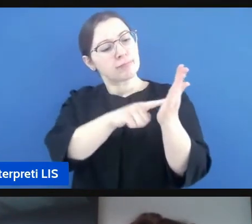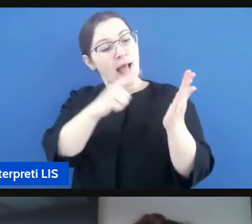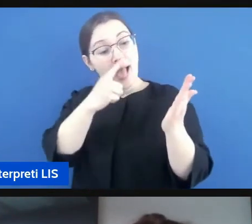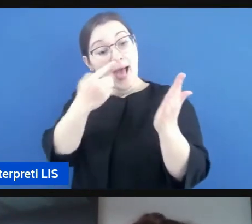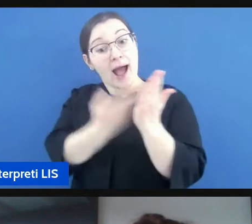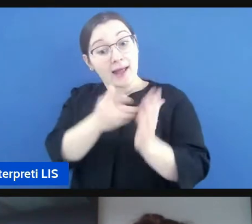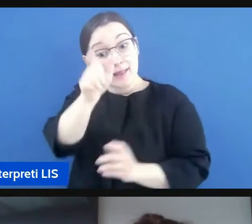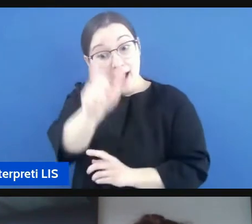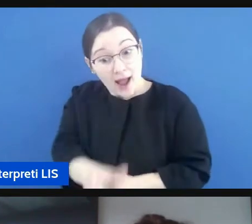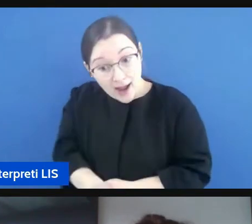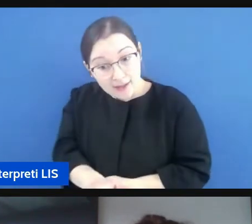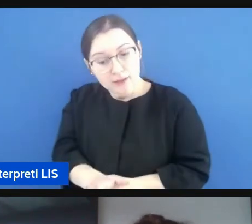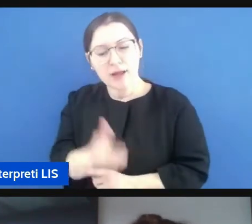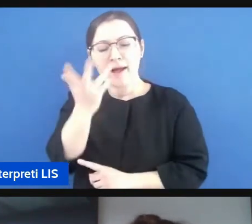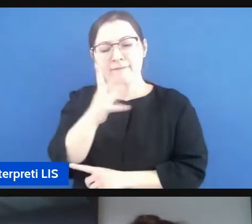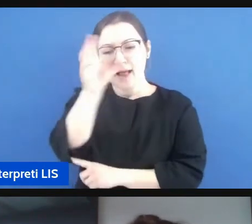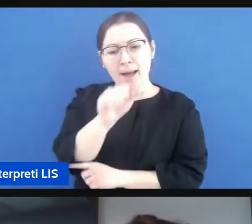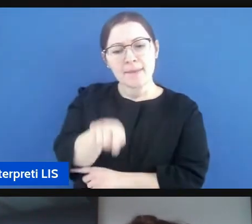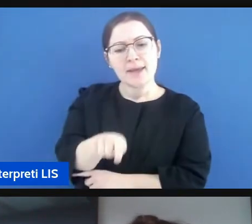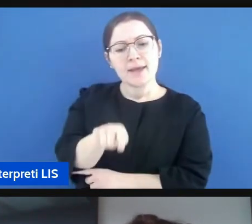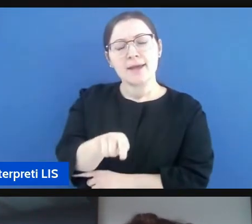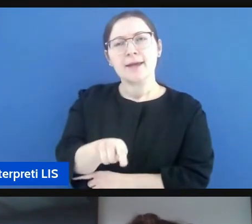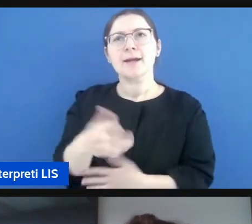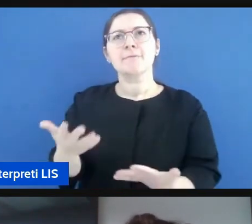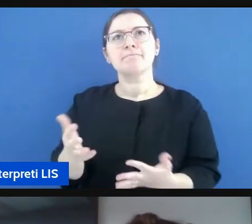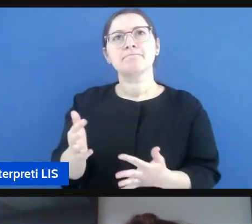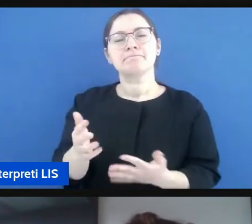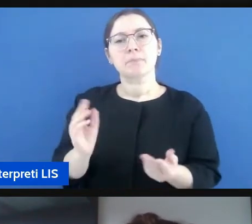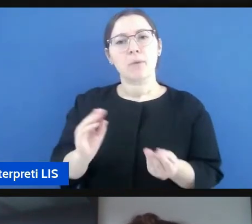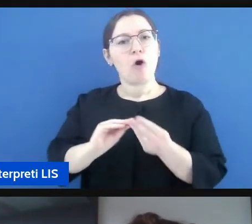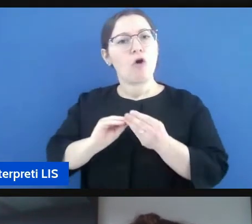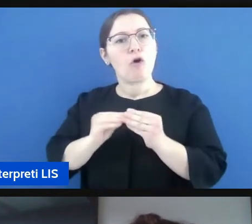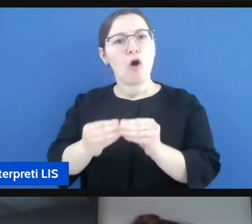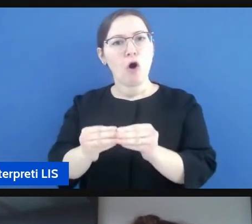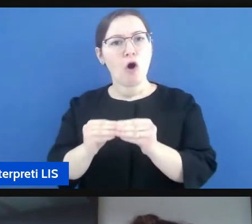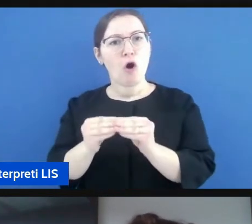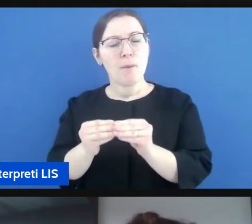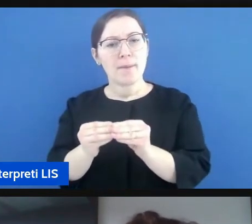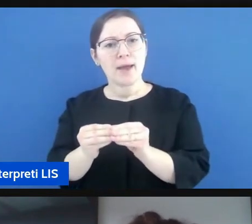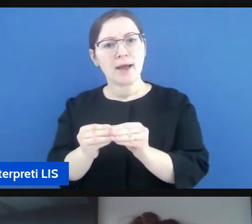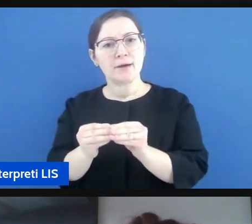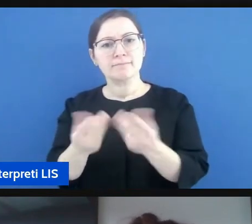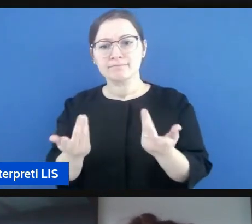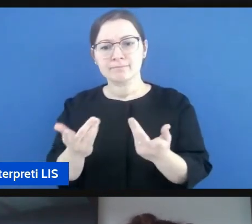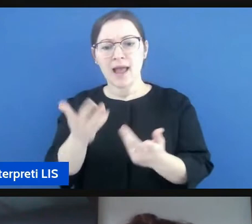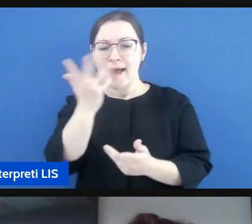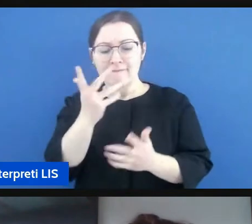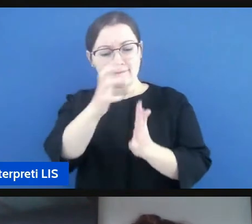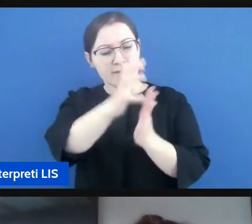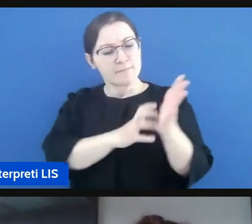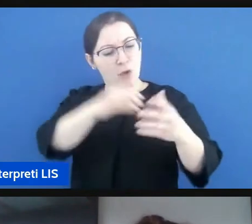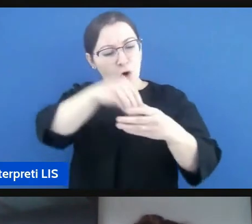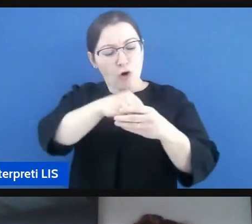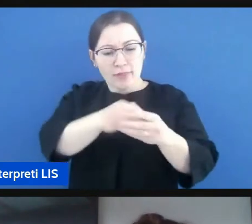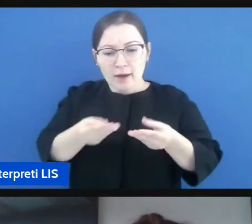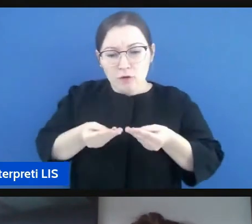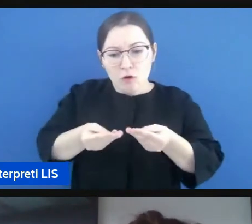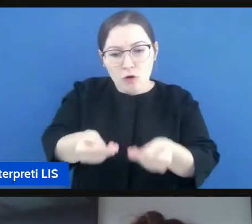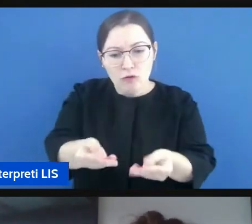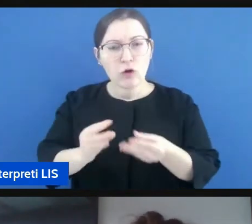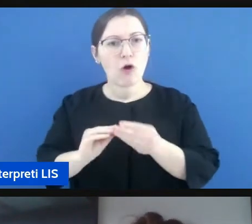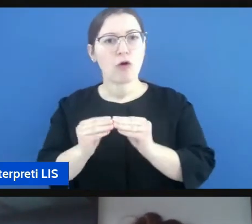per capire qual è il mezzo più adatto diciamo così per trasferire o comunque per